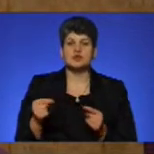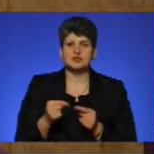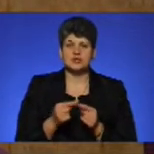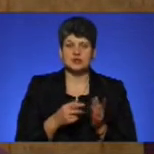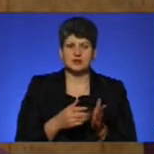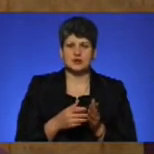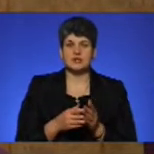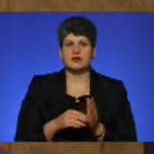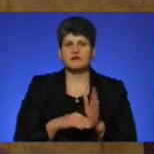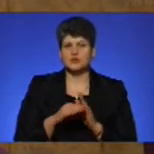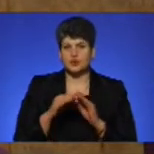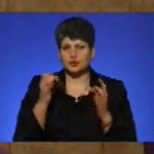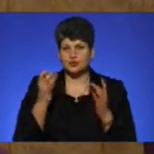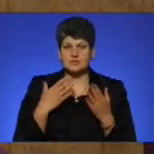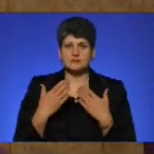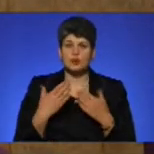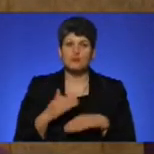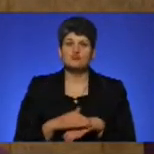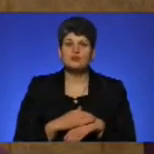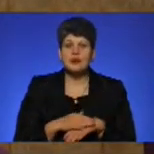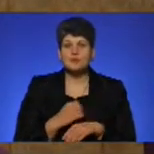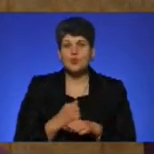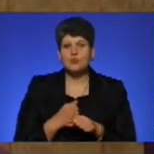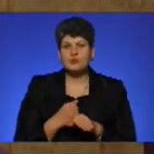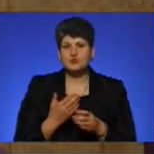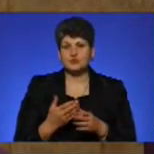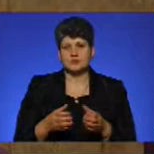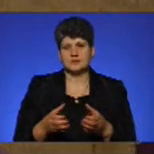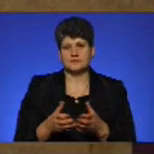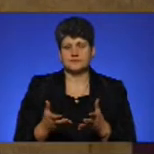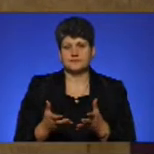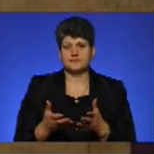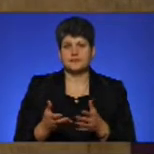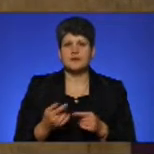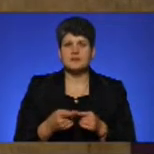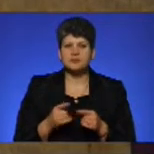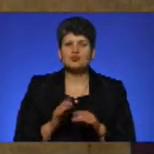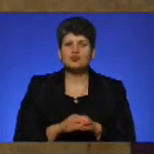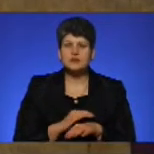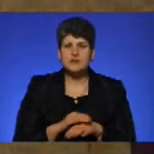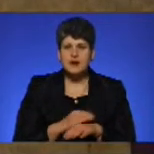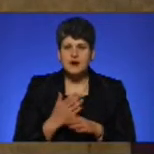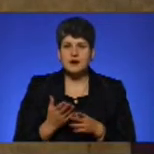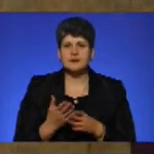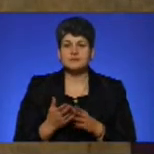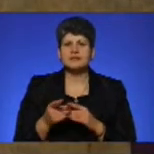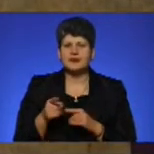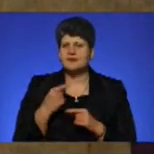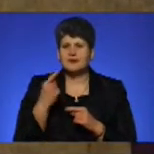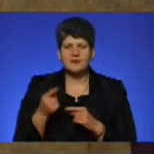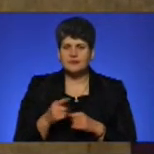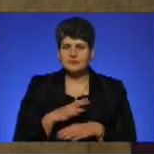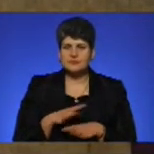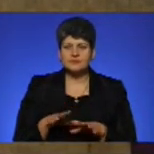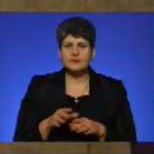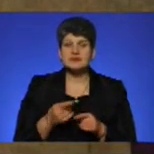висока культура спілкування. Ну, будь ласка, попрацюйте з екіпажем. Будь ласка, ми так далеко не зийдемо. Це